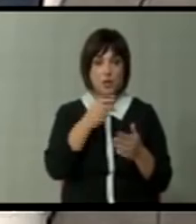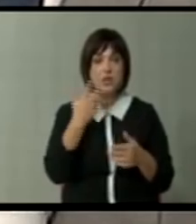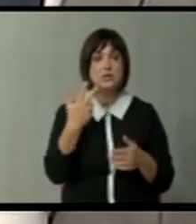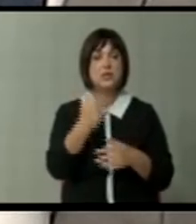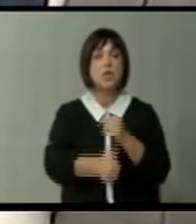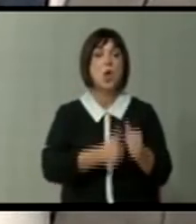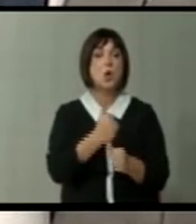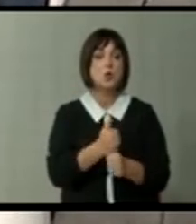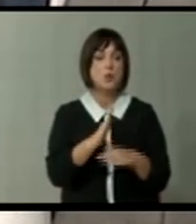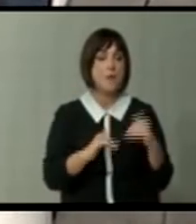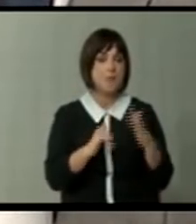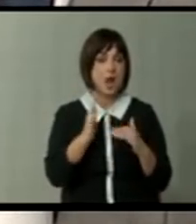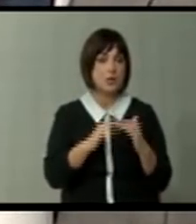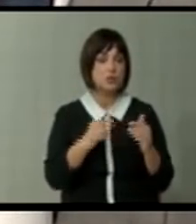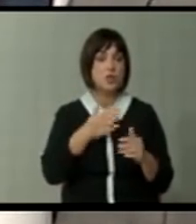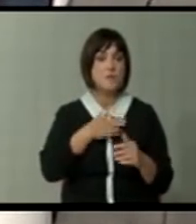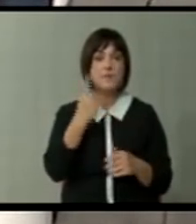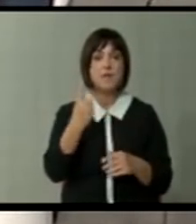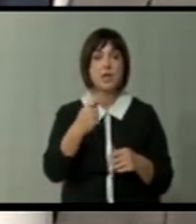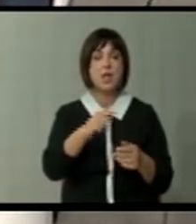години практично имаме една